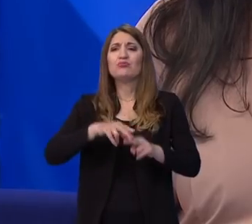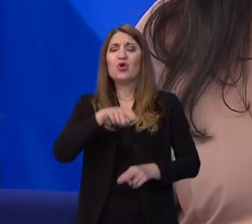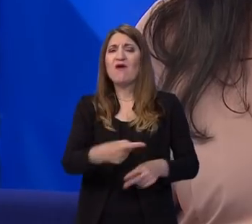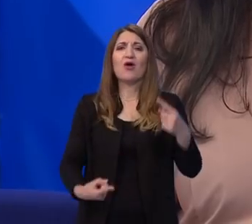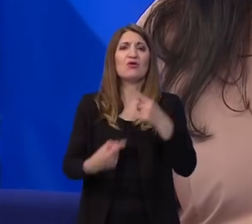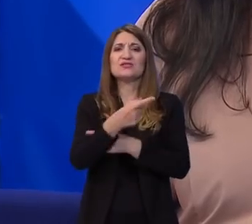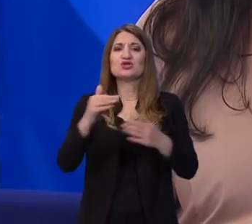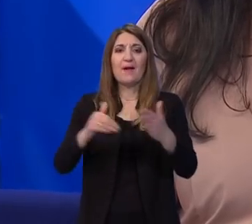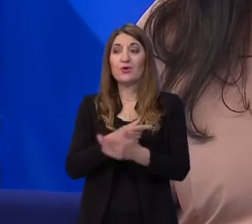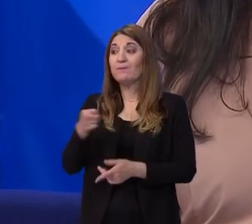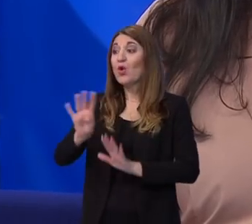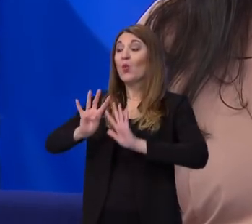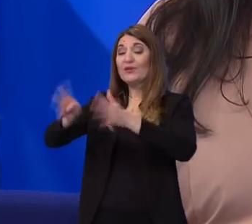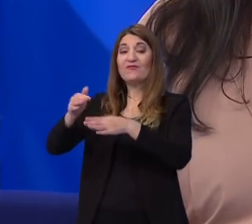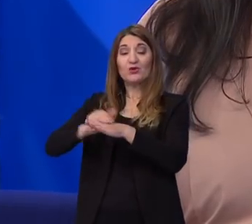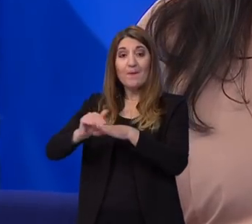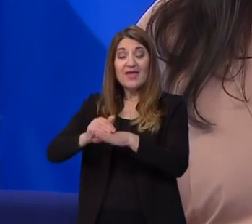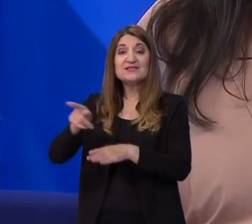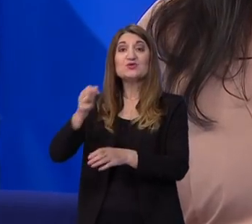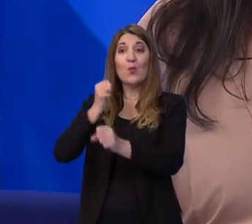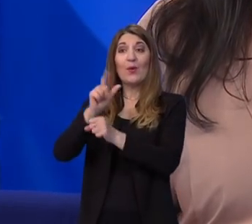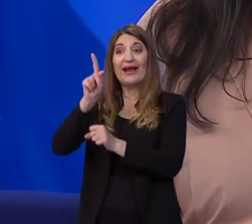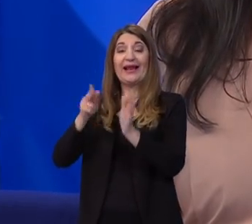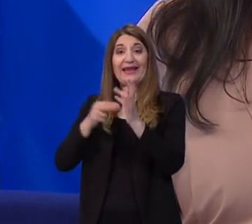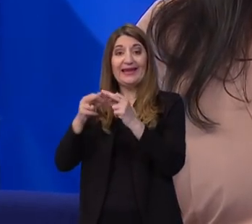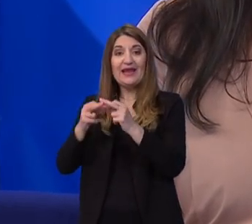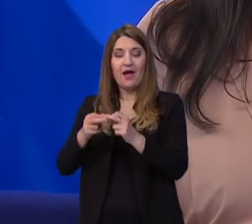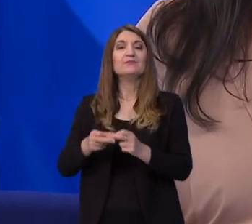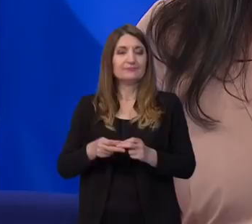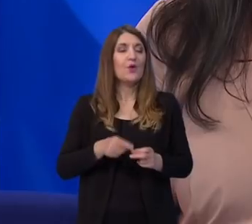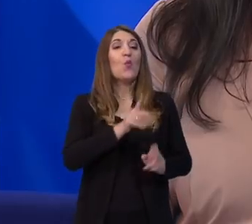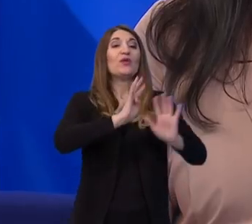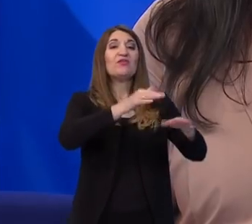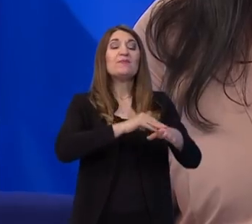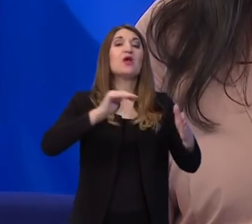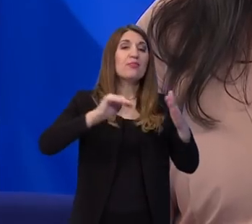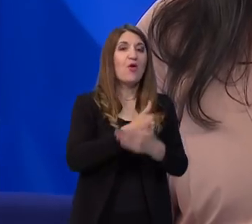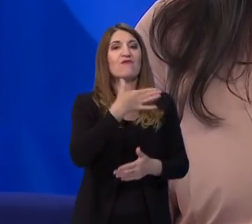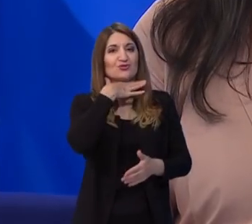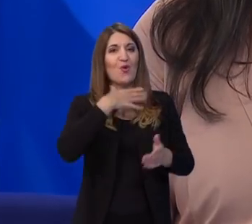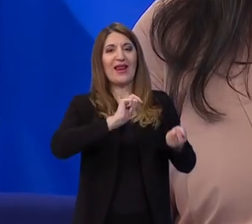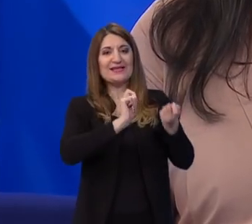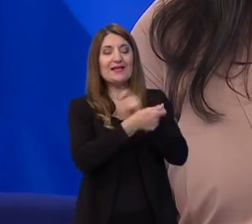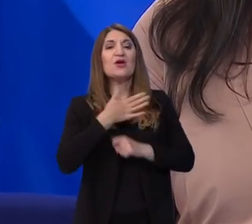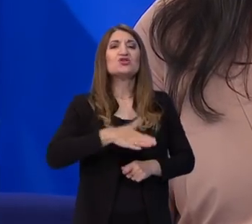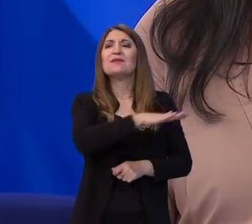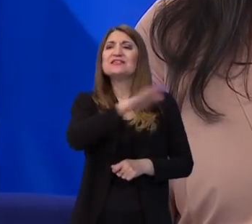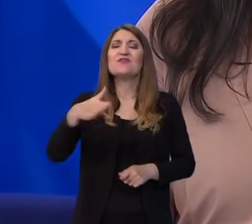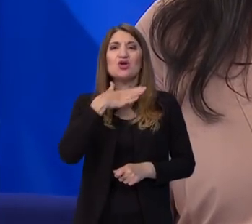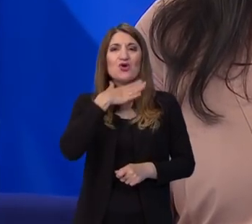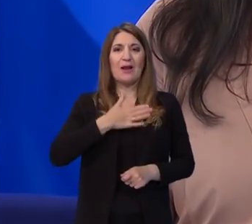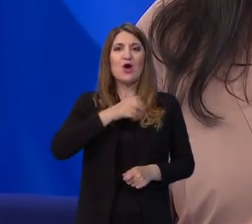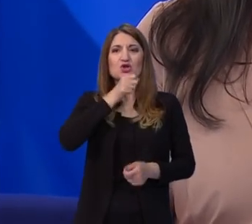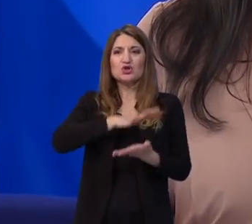se dogodilo. I u devetom mjesecu u Lini, u zamenskoj školi. I želim s tim ovim školama, dakle, naše